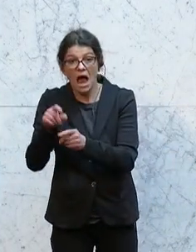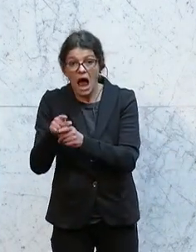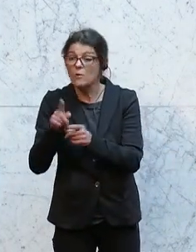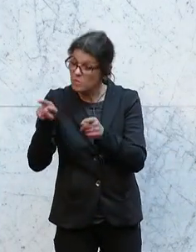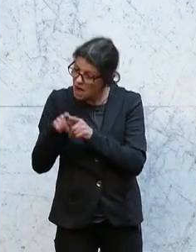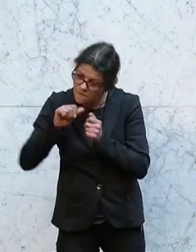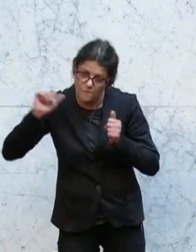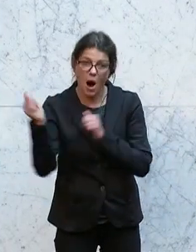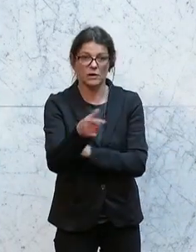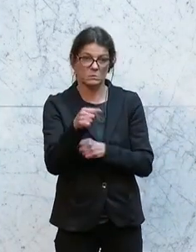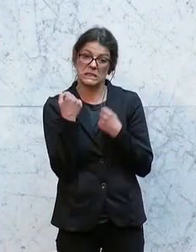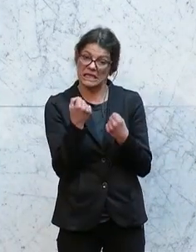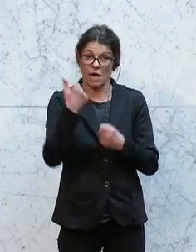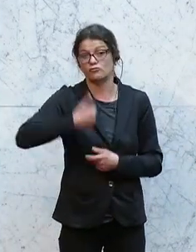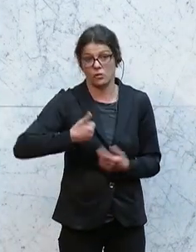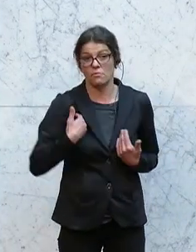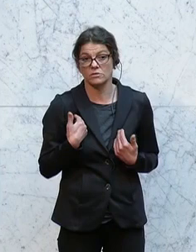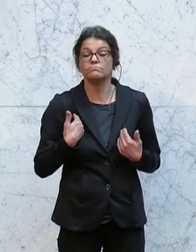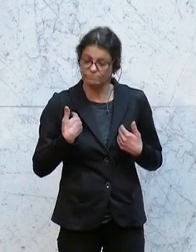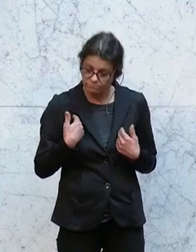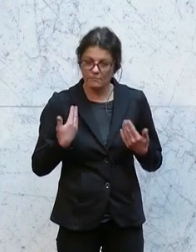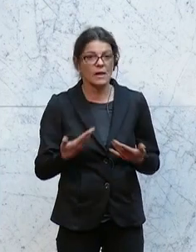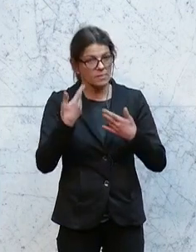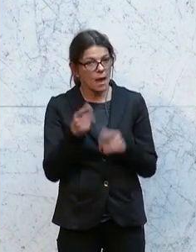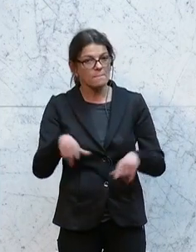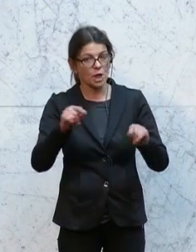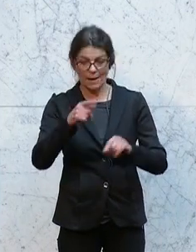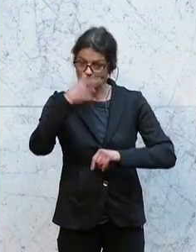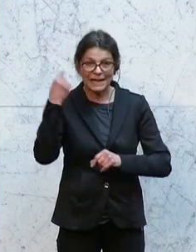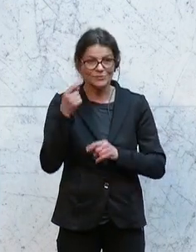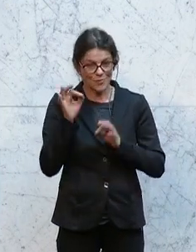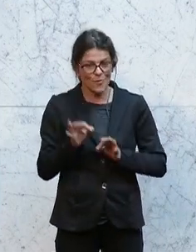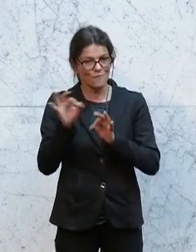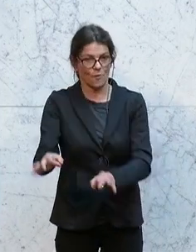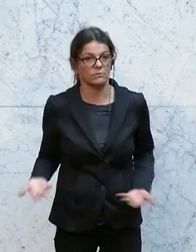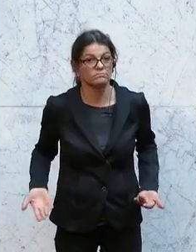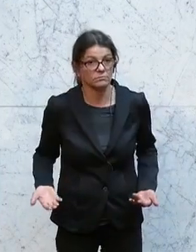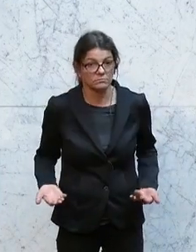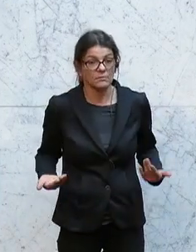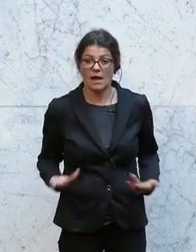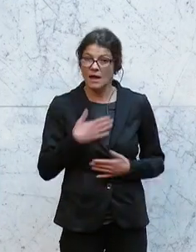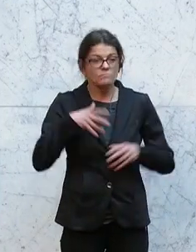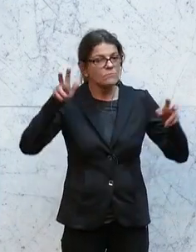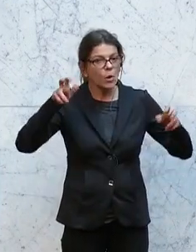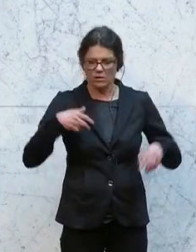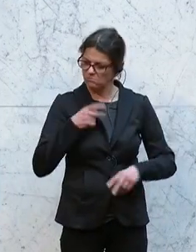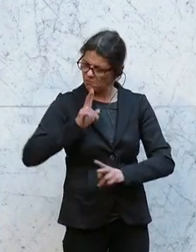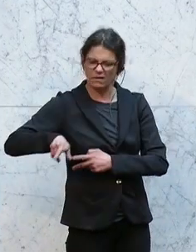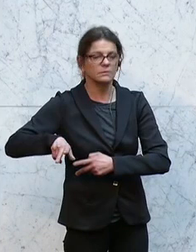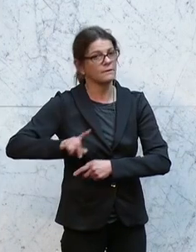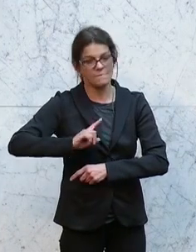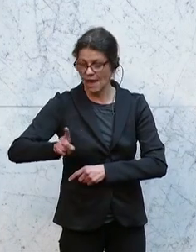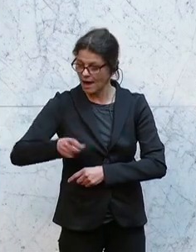auch was die Sicherheit der Standards betrifft, einnehmen und damit die Menschen mitnehmen. Weil unser Motto ist es, wir lassen niemanden zurück.